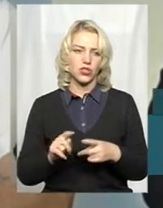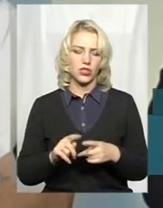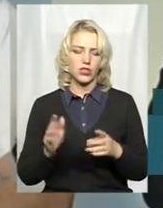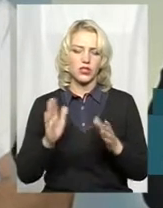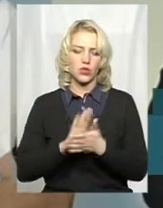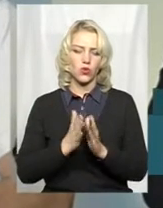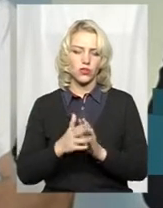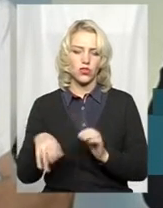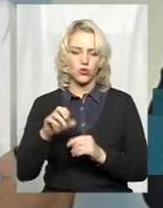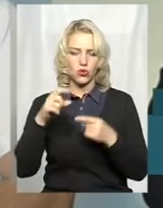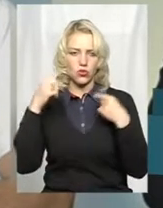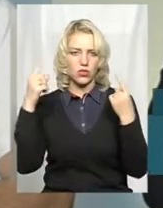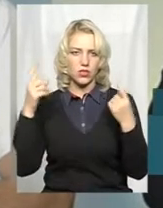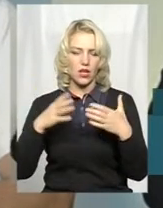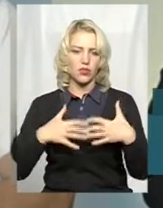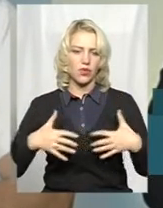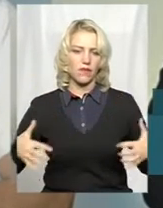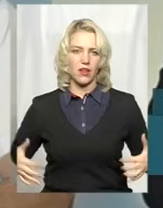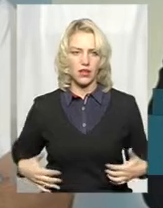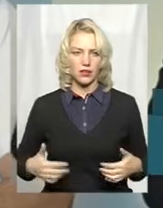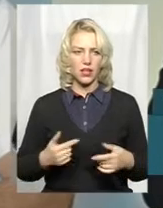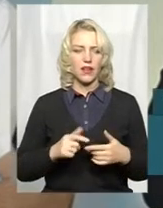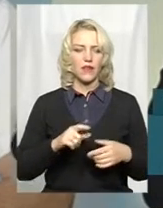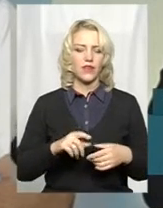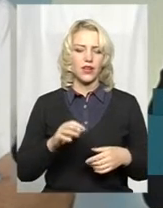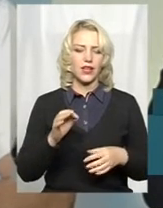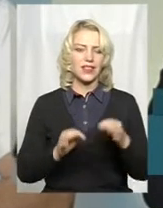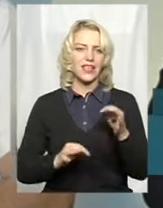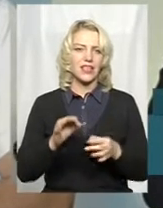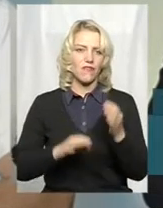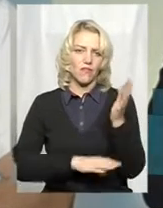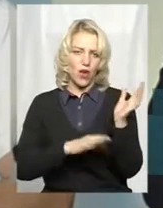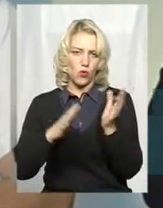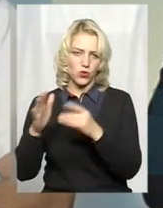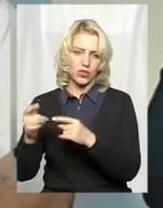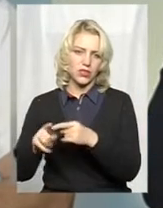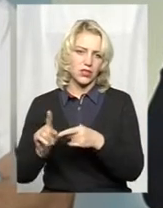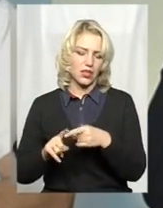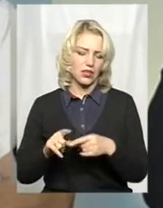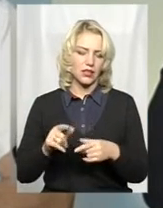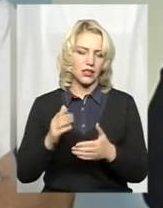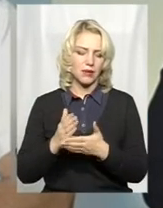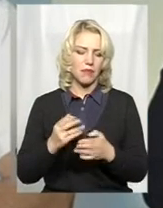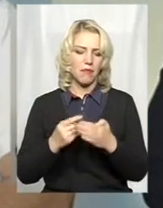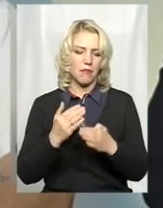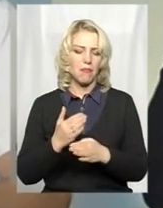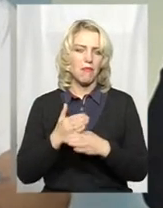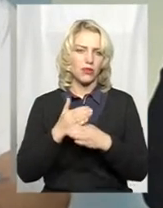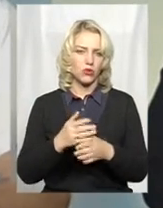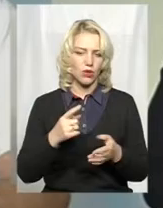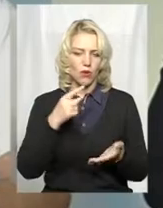щодо сказу тварин, особливо в дикій фауні. Суд методу подлягає та, як ви і сказали,